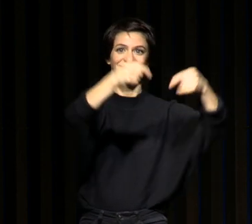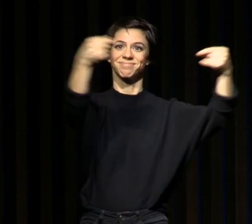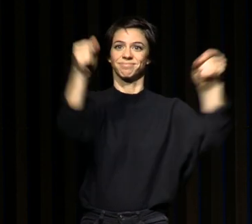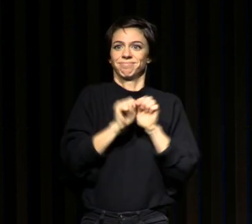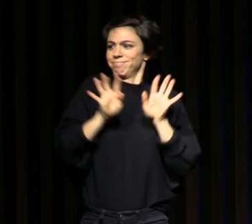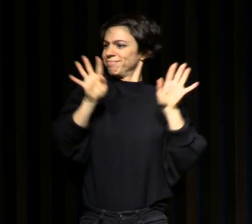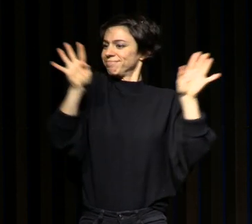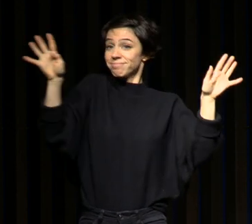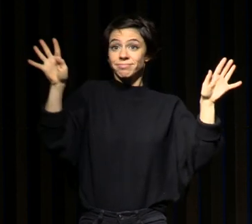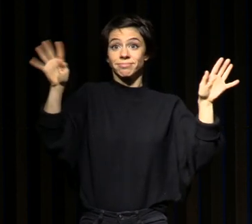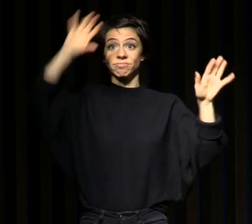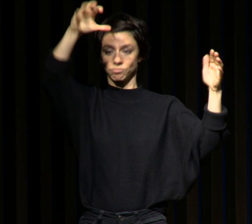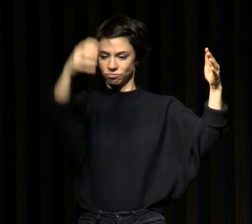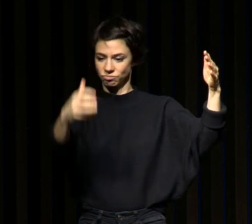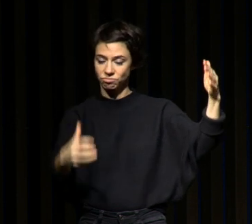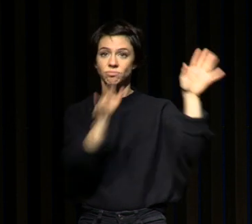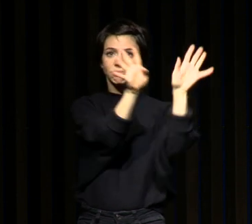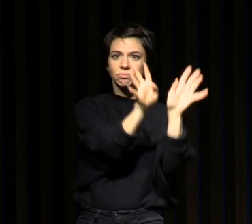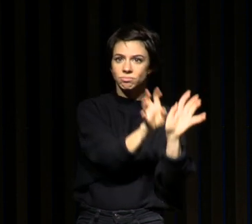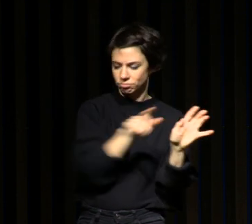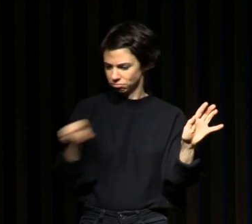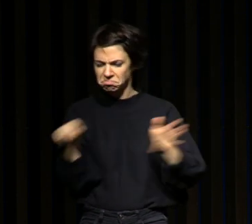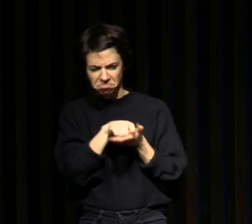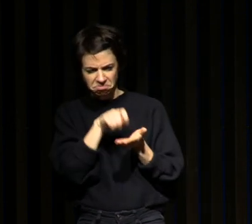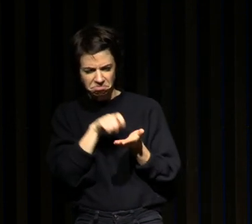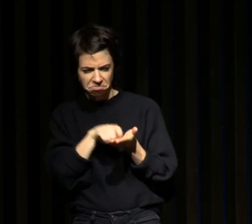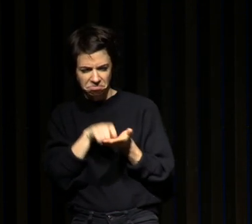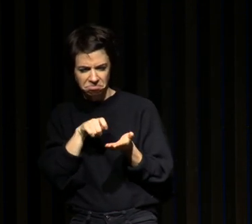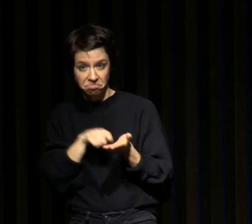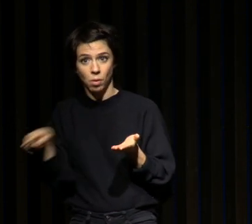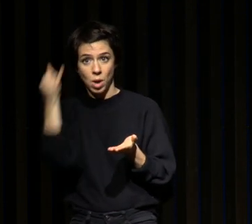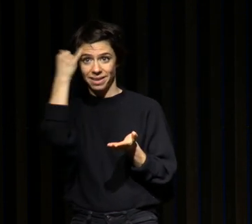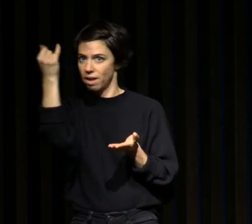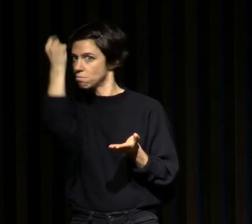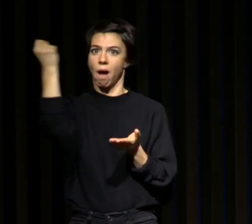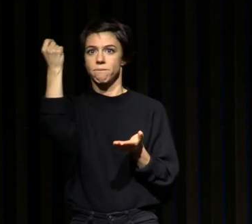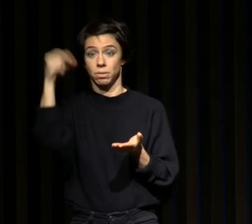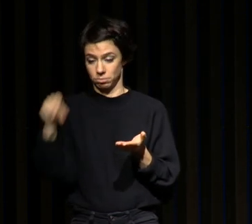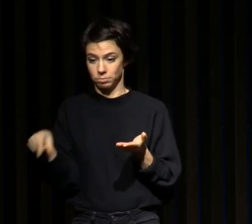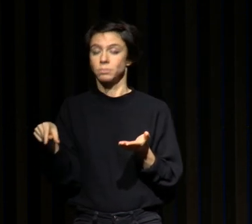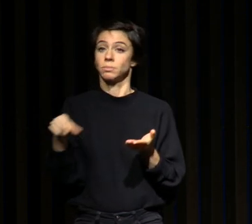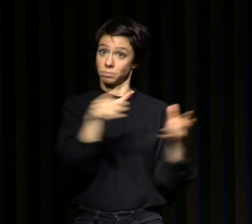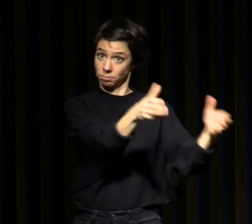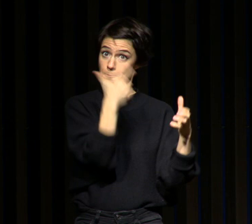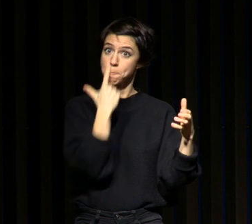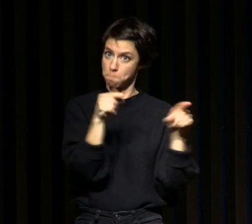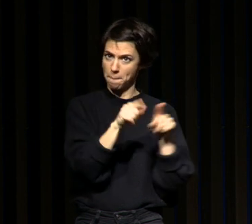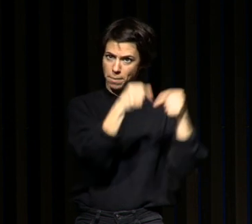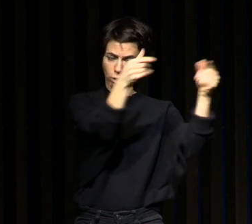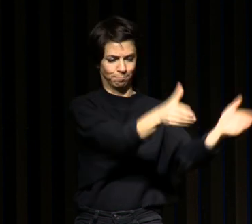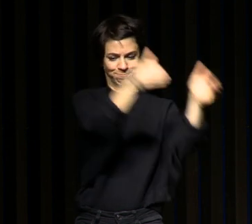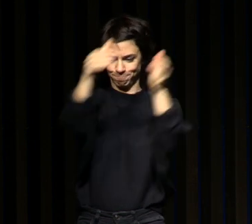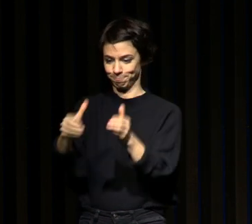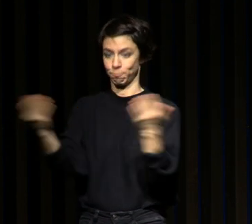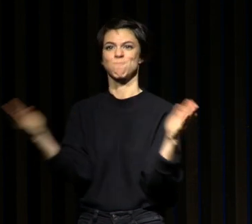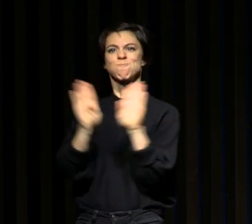à s'affaisser un petit peu plus. Et ensuite, il a eu une idée géniale. Il a mis cette même plante dans une boîte noire en la privant de l'accès à la lumière. Il